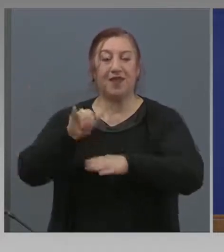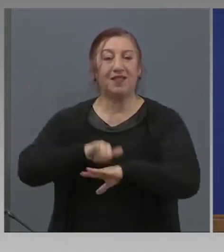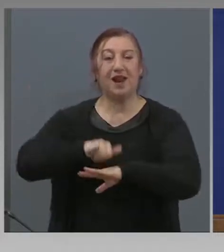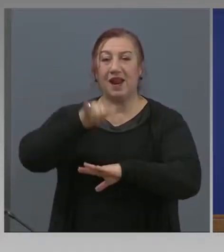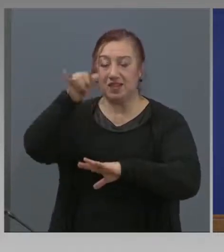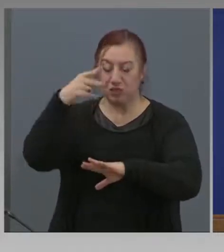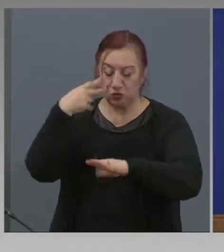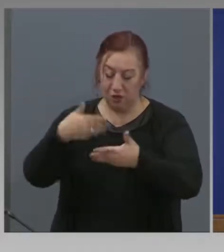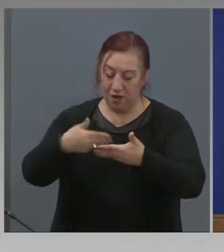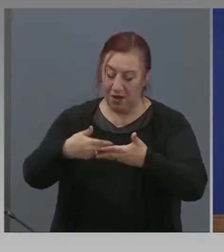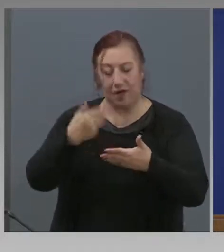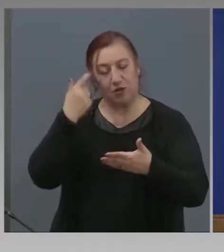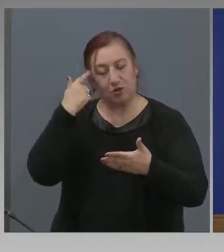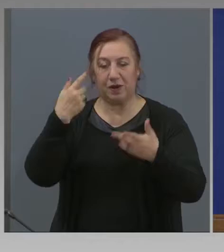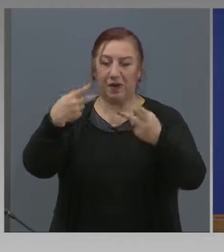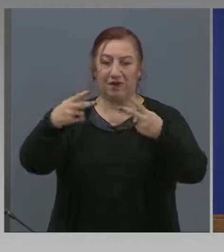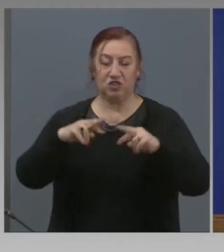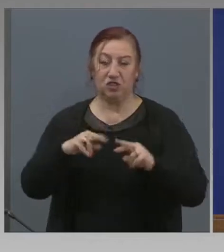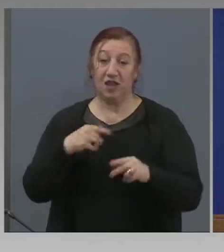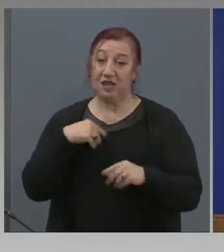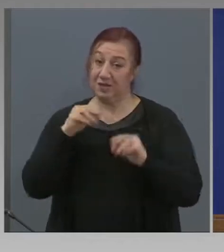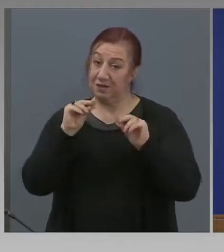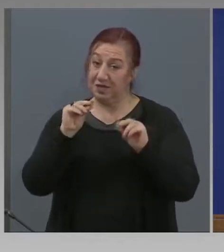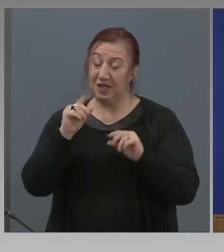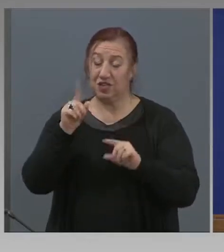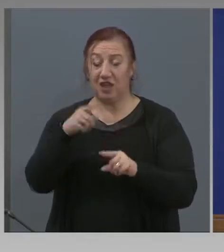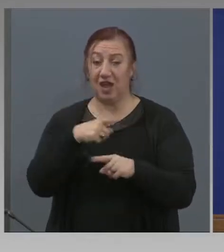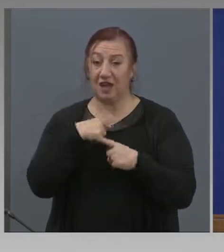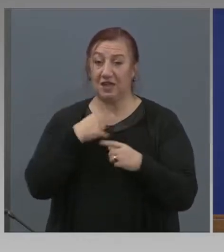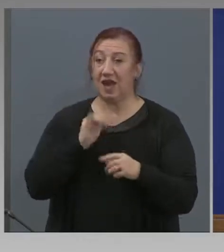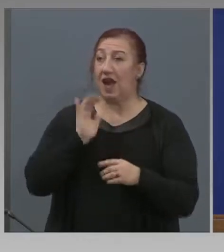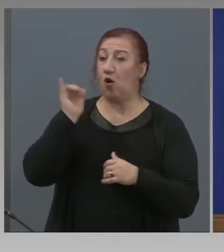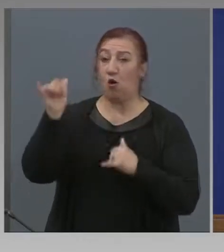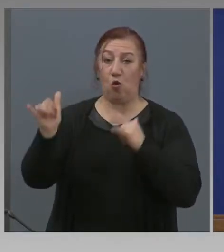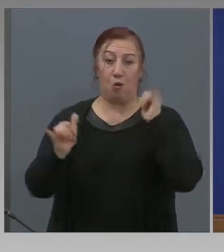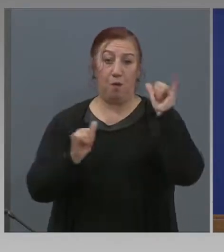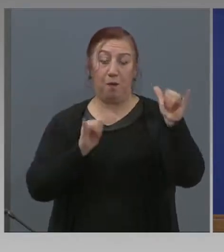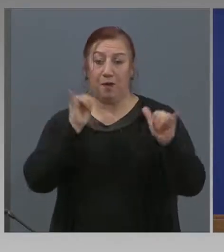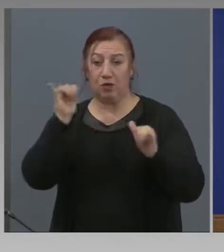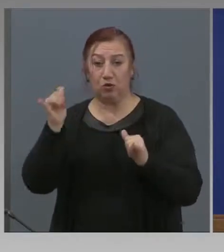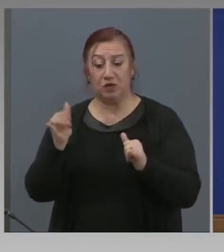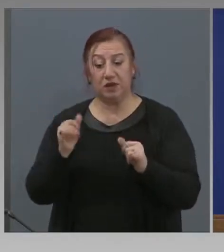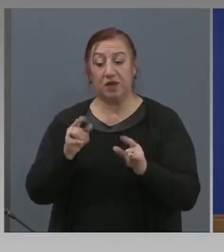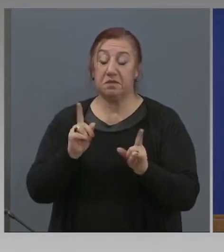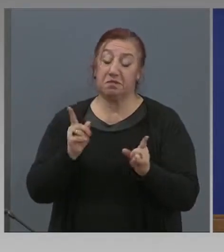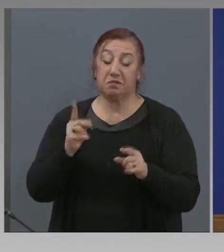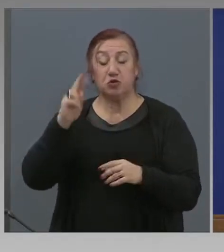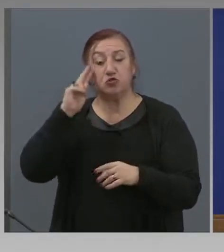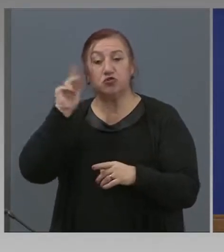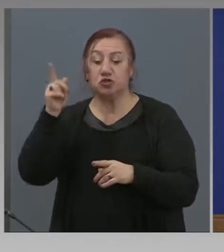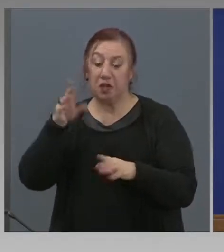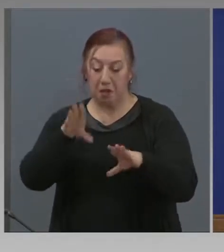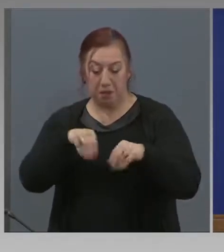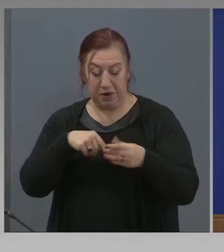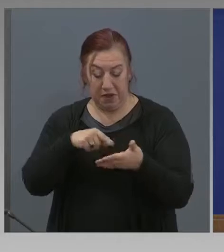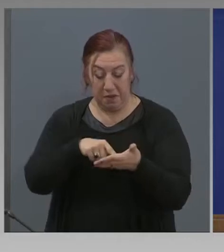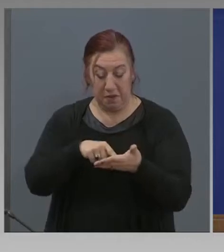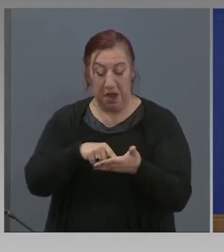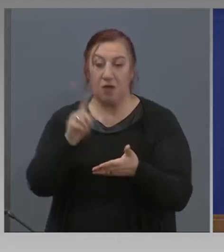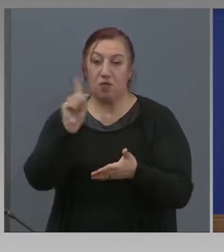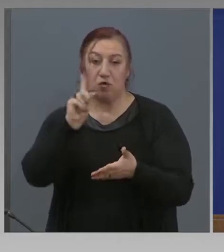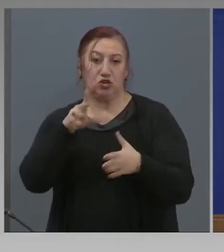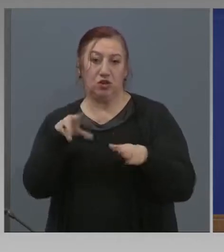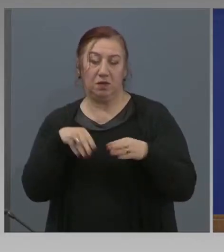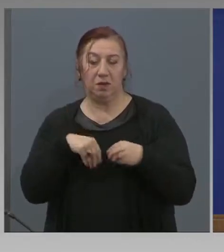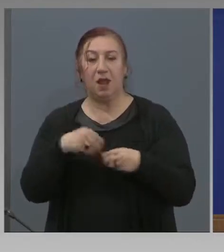Моята препоръка към тях е, това е рисково. Може съответният служител да се съгласи, а може и да не се съгласи. По